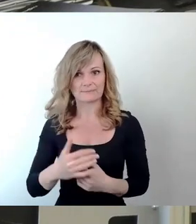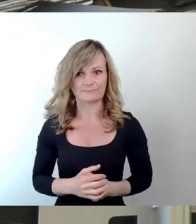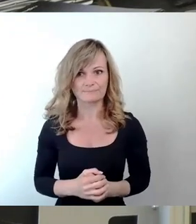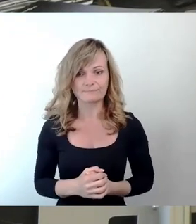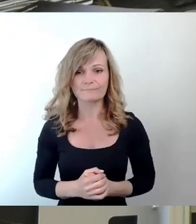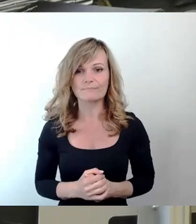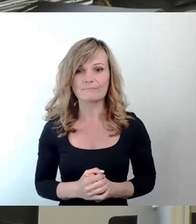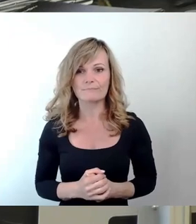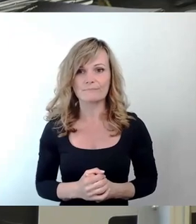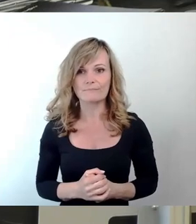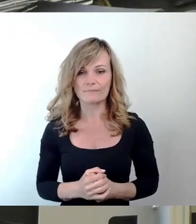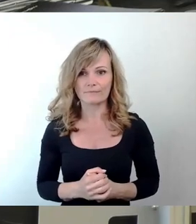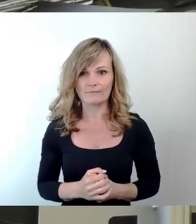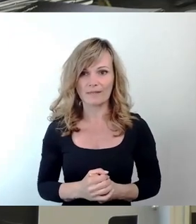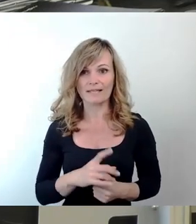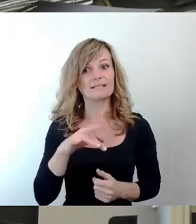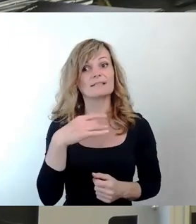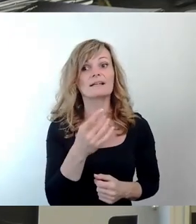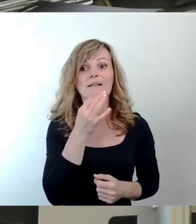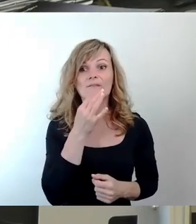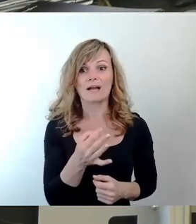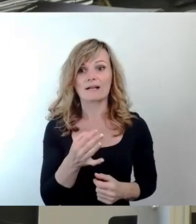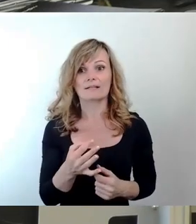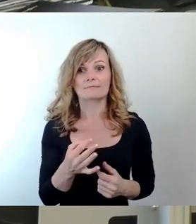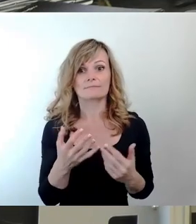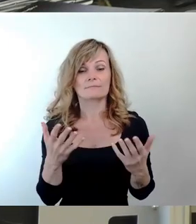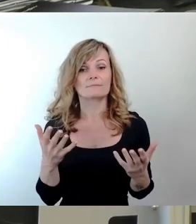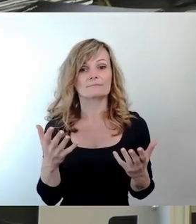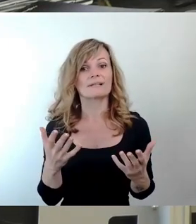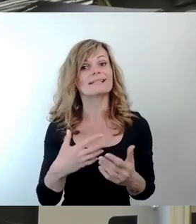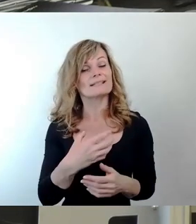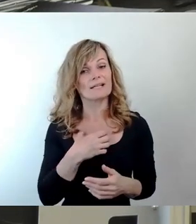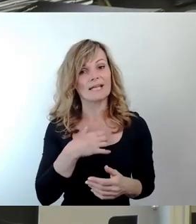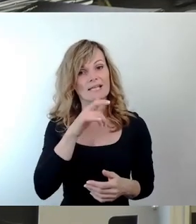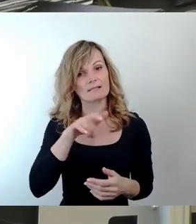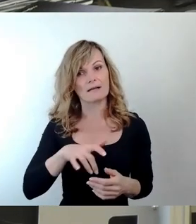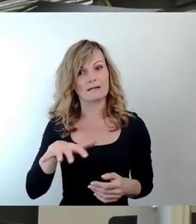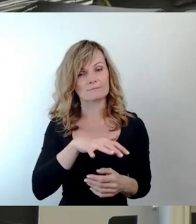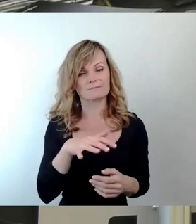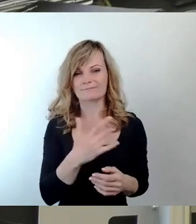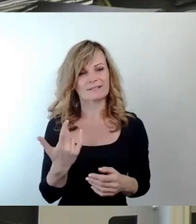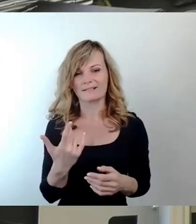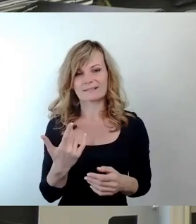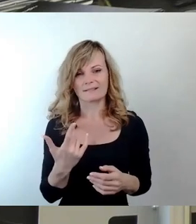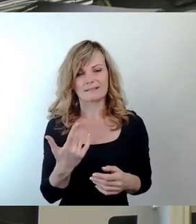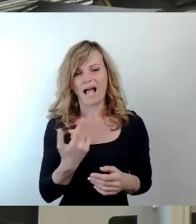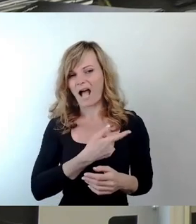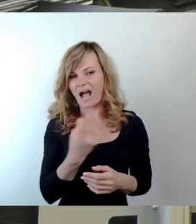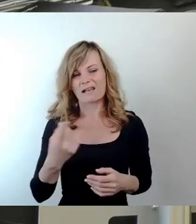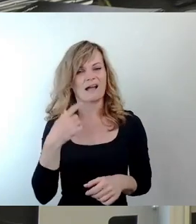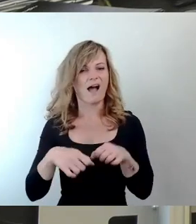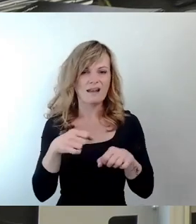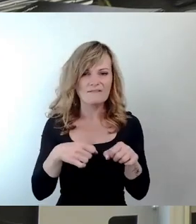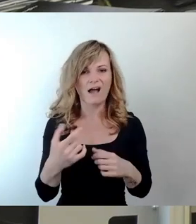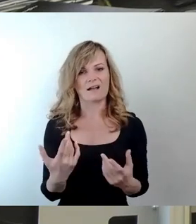Dann die Frage, die Dresdnerinnen und Dresdner sind nicht per se Radfahrer, ÖPNV-Fahrer oder